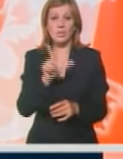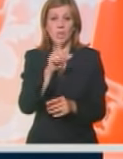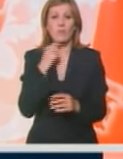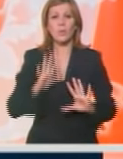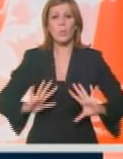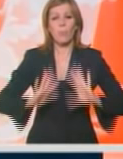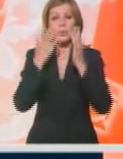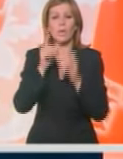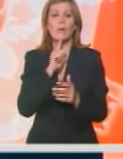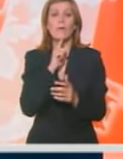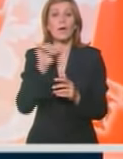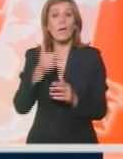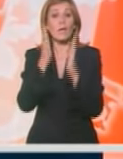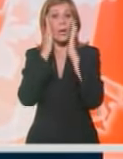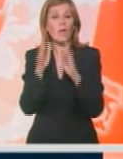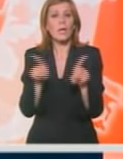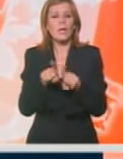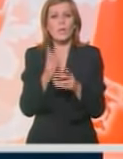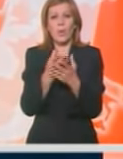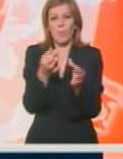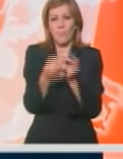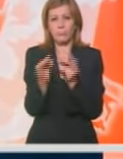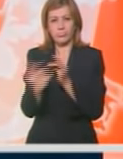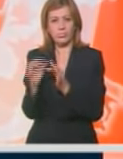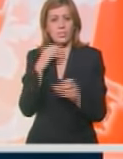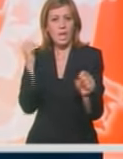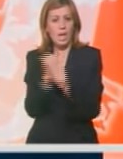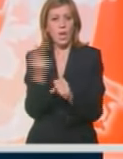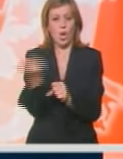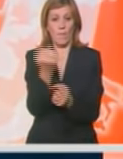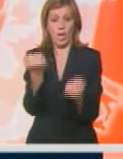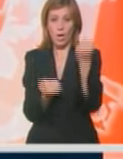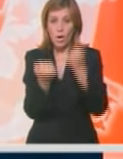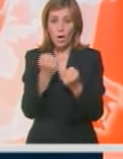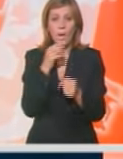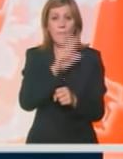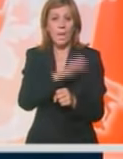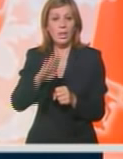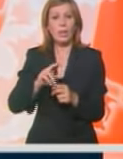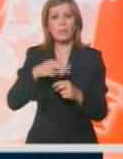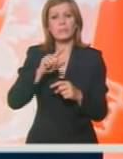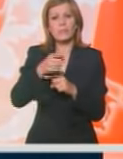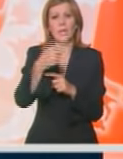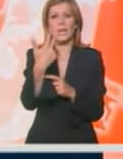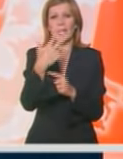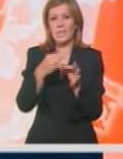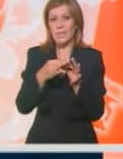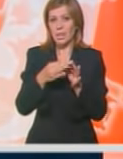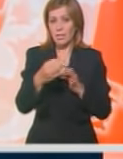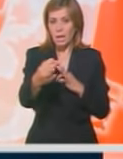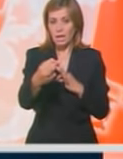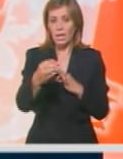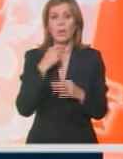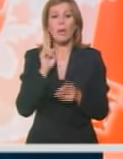u požaru koji je najvjerovatnije istovremeno bio podmetnut ispod oba vozila, parkirana na udaljenosti od 30 metara.